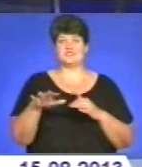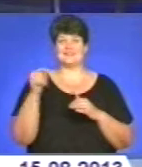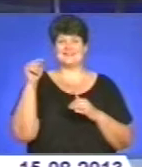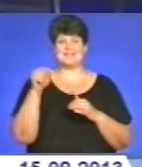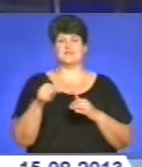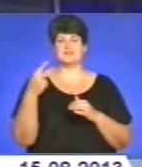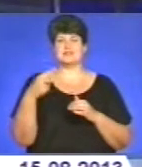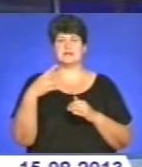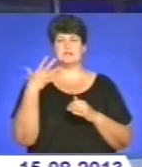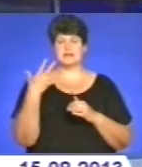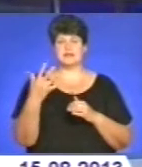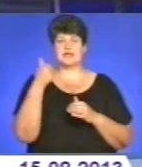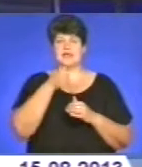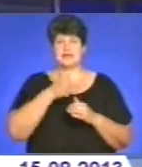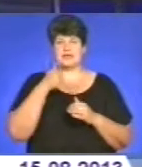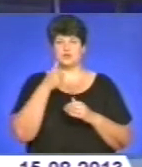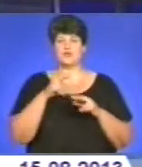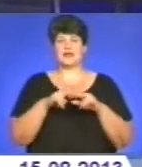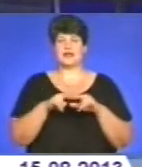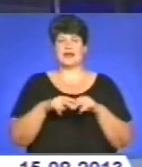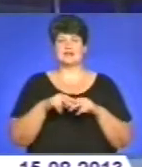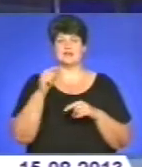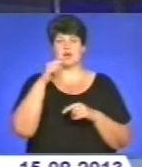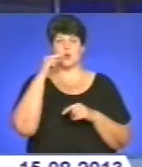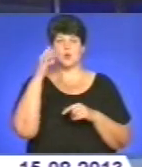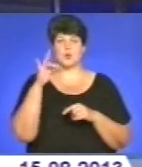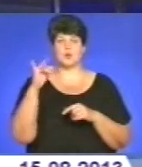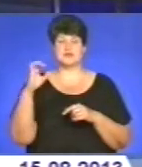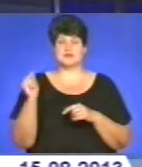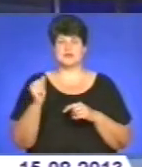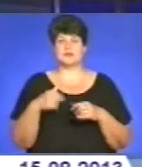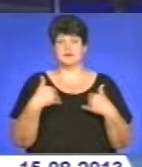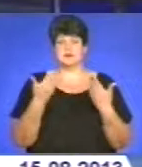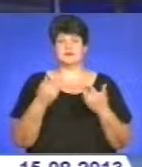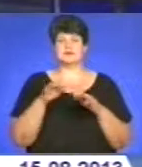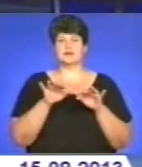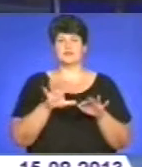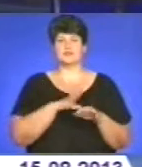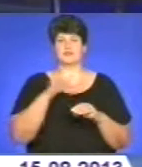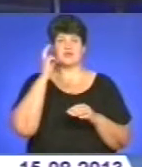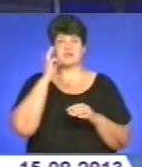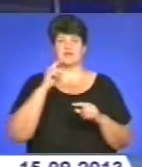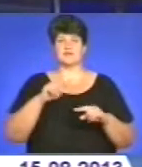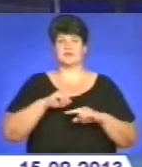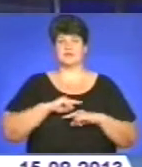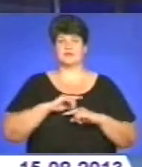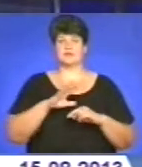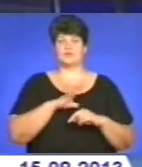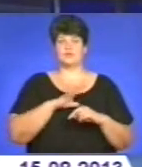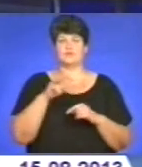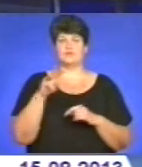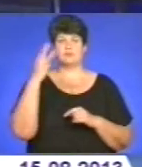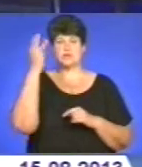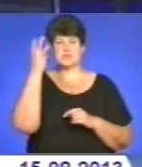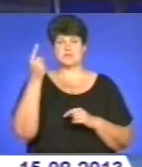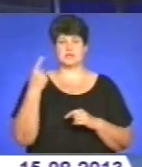-літтю хрещення Русі присвячується. Захід відбувся у Києві, а фінальна частина нагородження – у межі Боджі Хмельницької